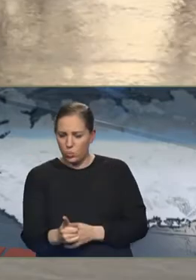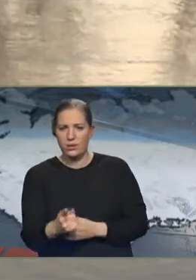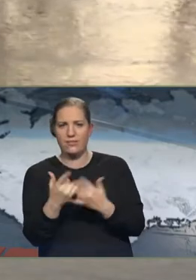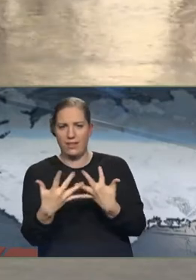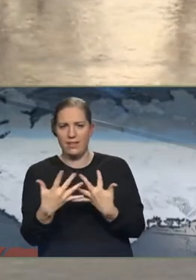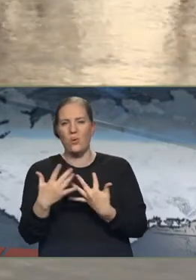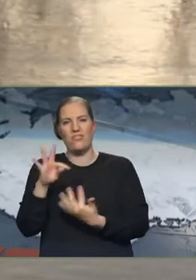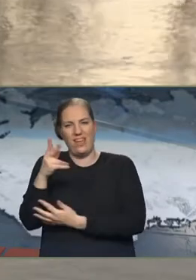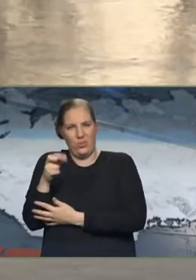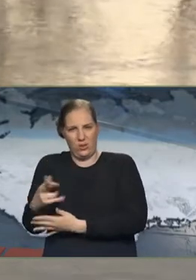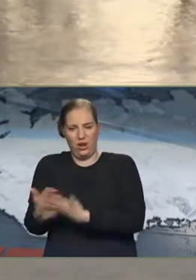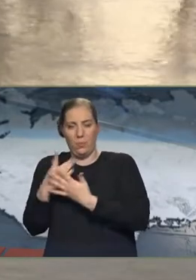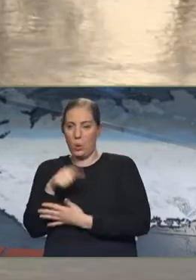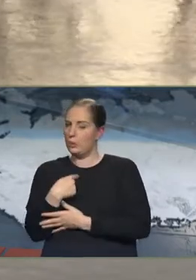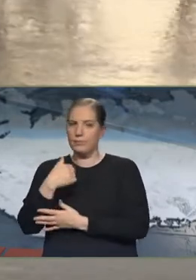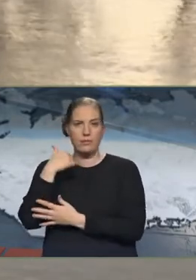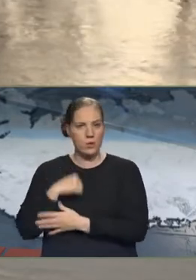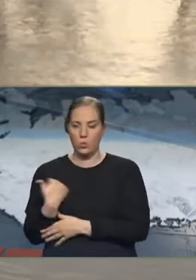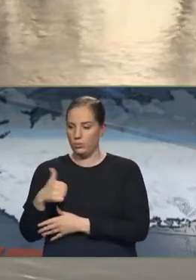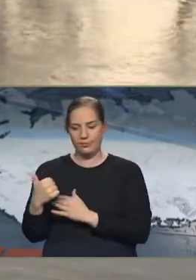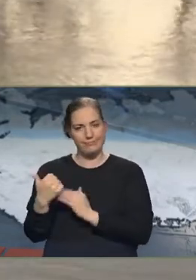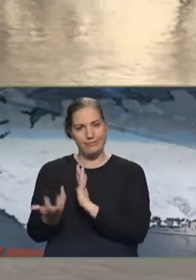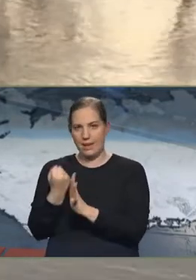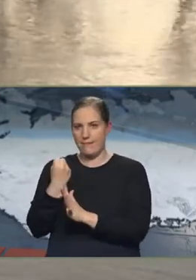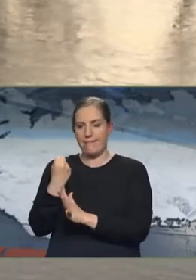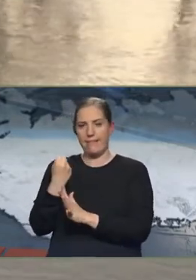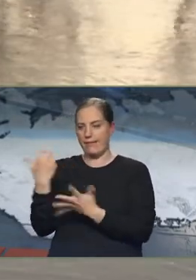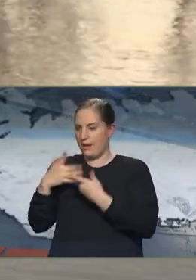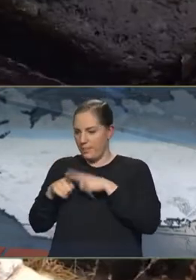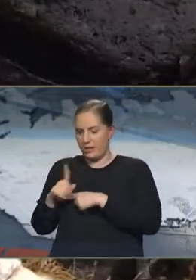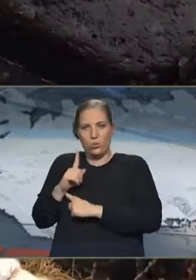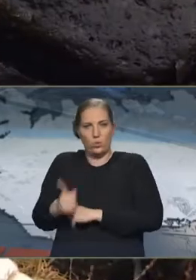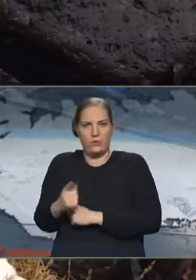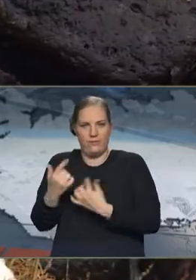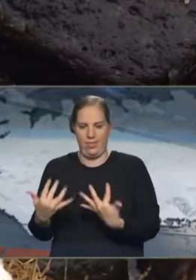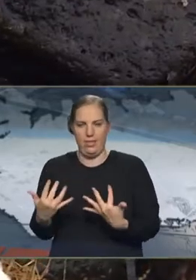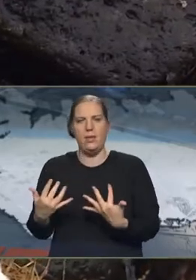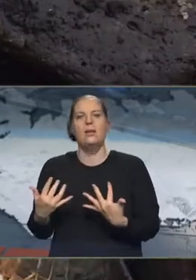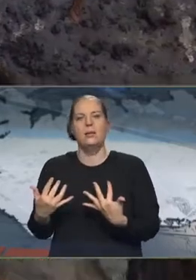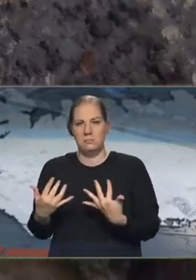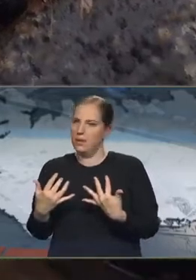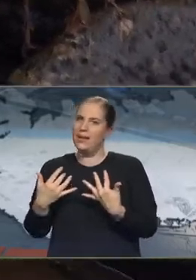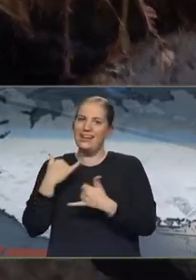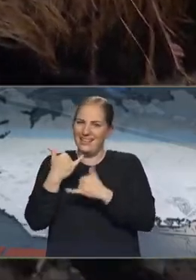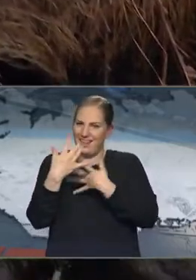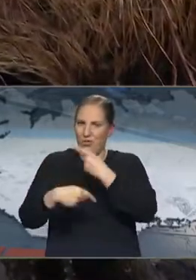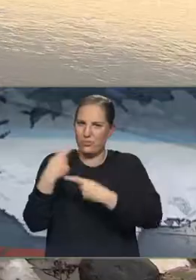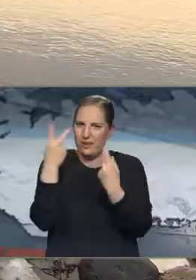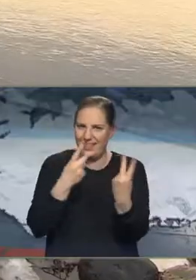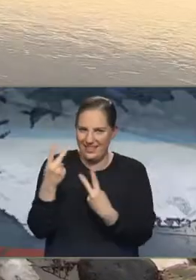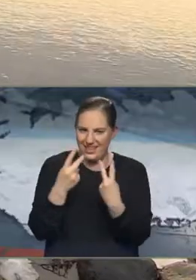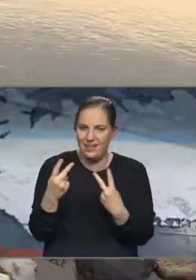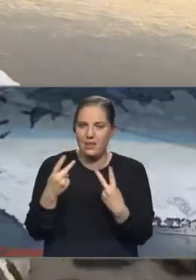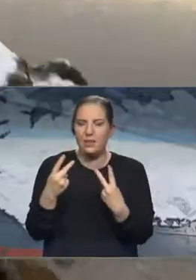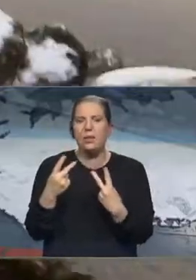veikna. En því miður þá höfum við ekki fundið þeirn upprunastað en það hefur verið að leita áfram í dag. Þannig